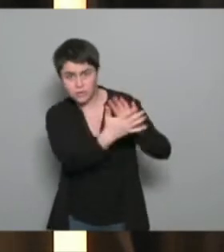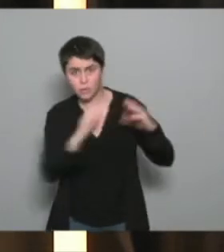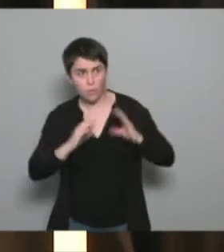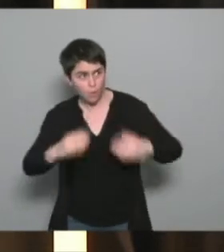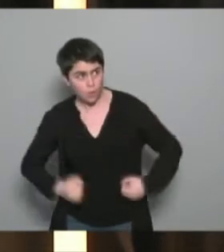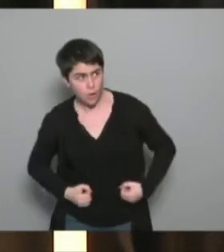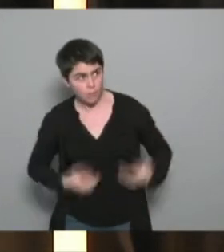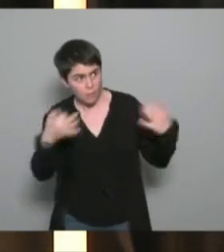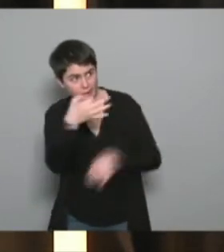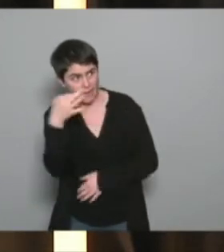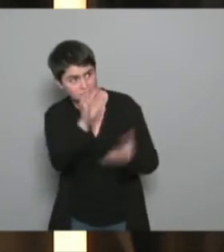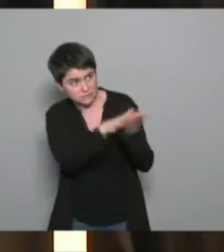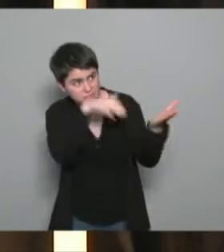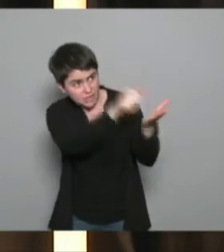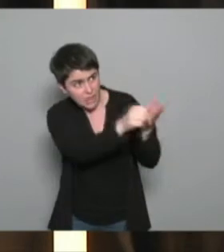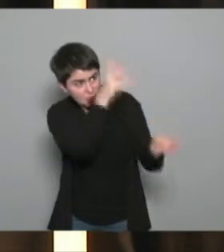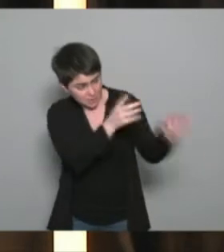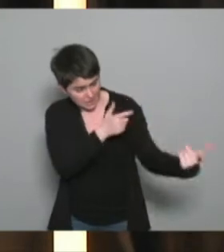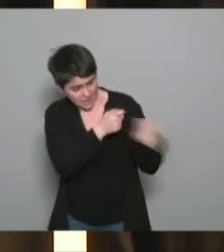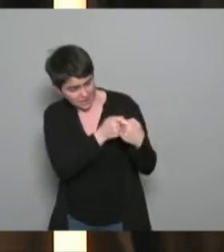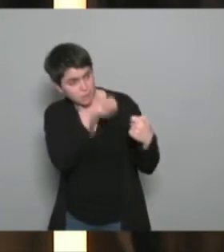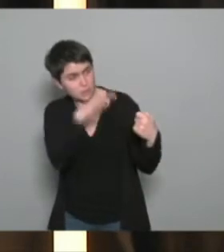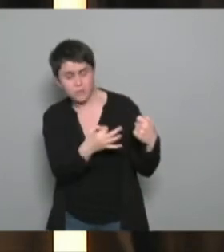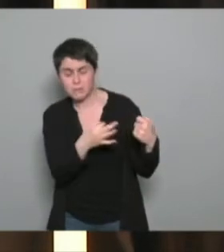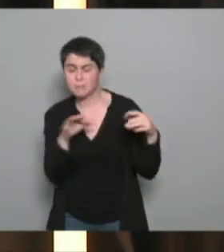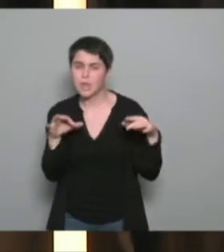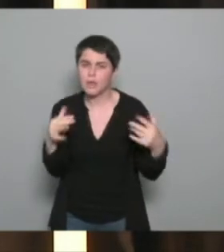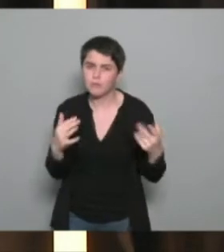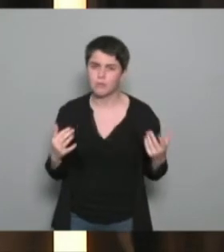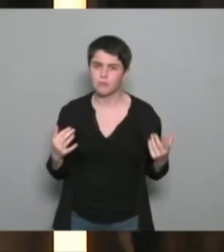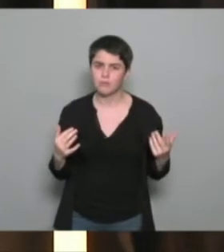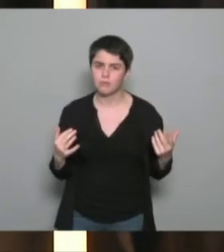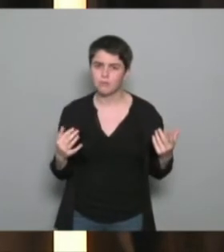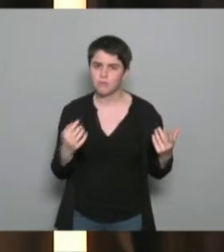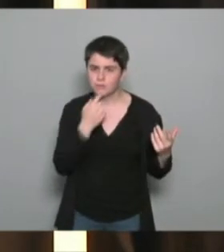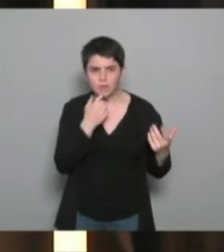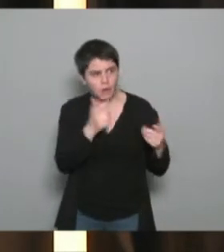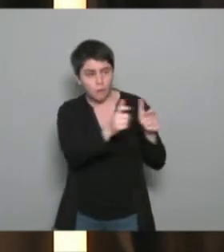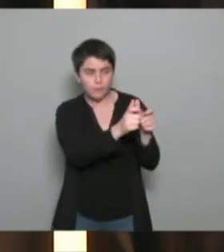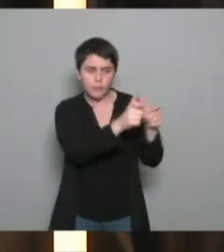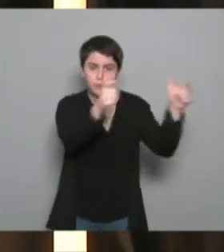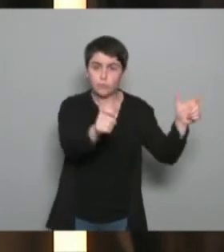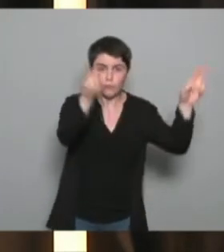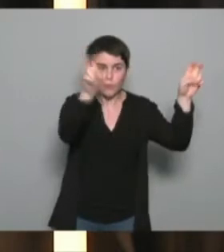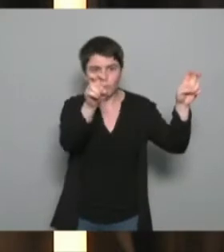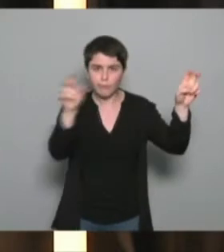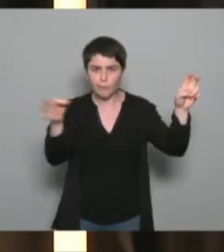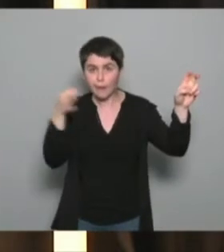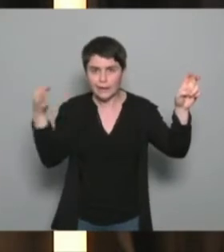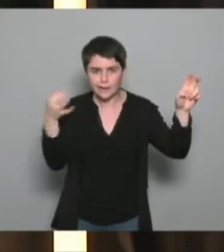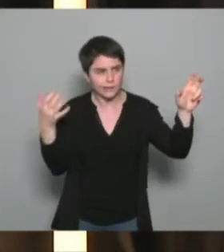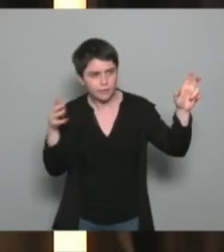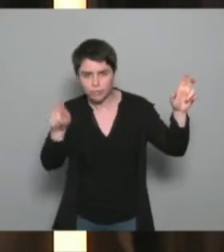adaptée. C'est de faire le pas pour aller vers, on va dire, une structure classique, avec des gens qu ne connaît pas,